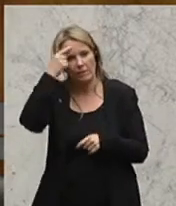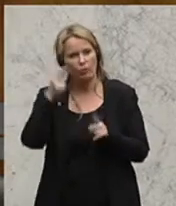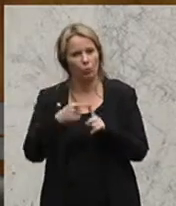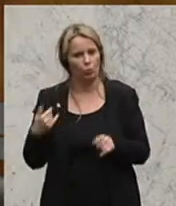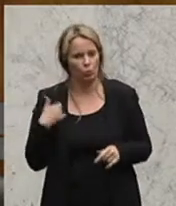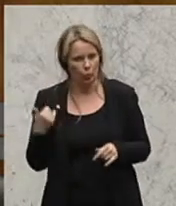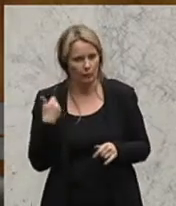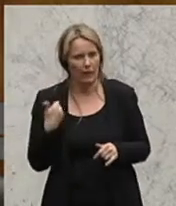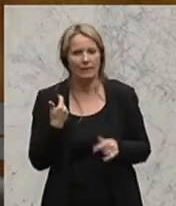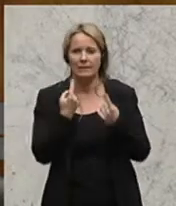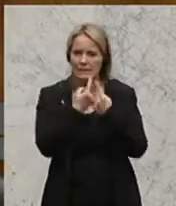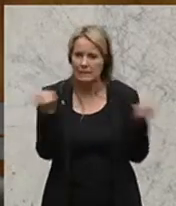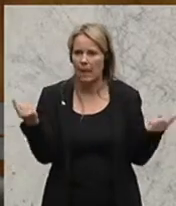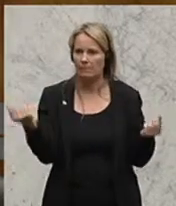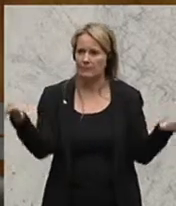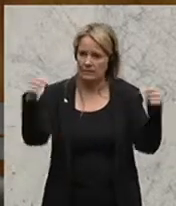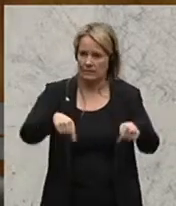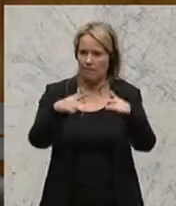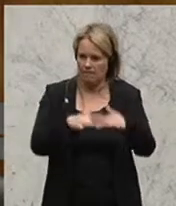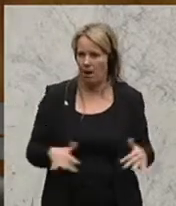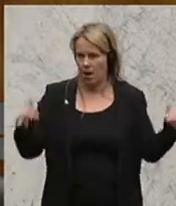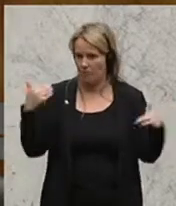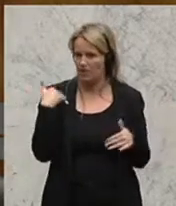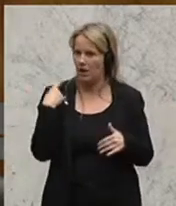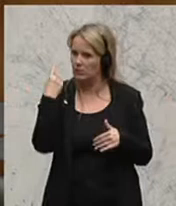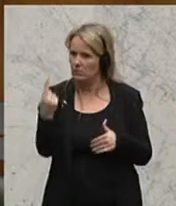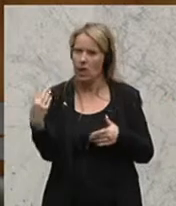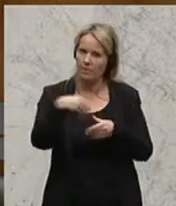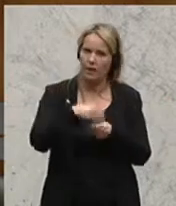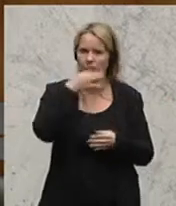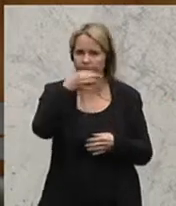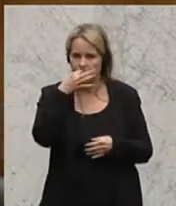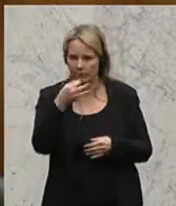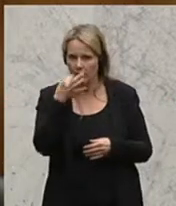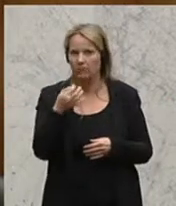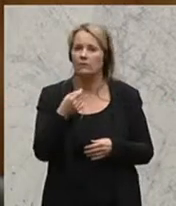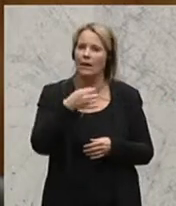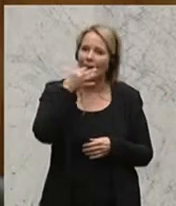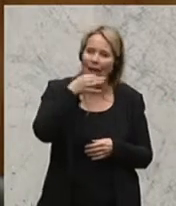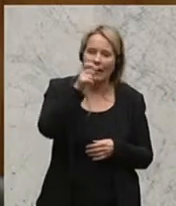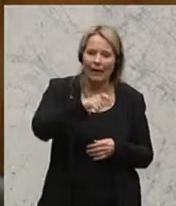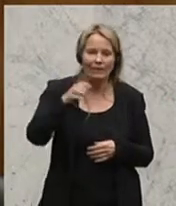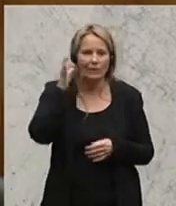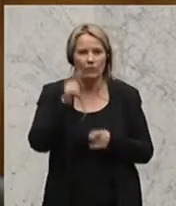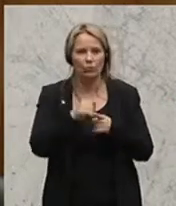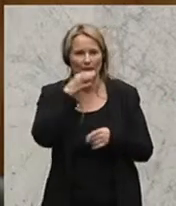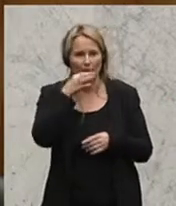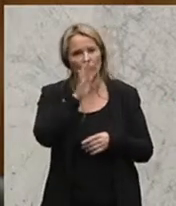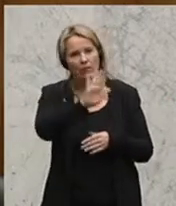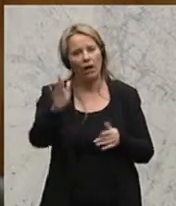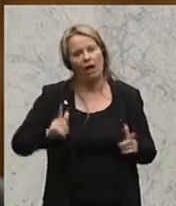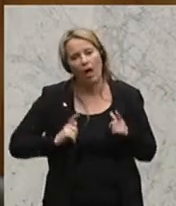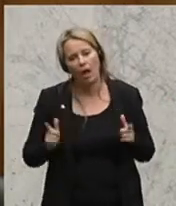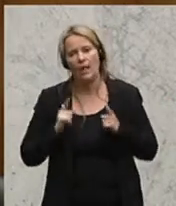Jugendlichen selbst hier im Parlament waren und sich selbst eingebracht haben und die Rednerinnen und Redner, die uns hier ihre